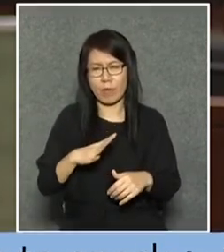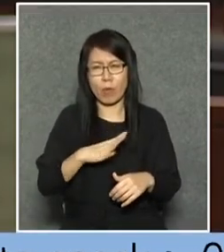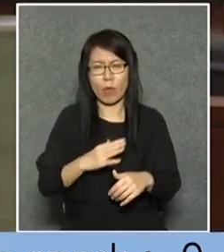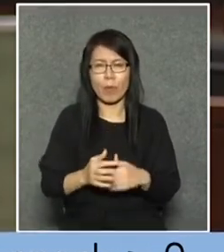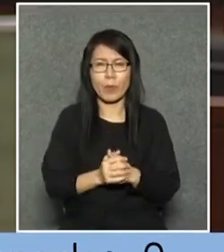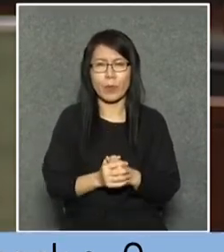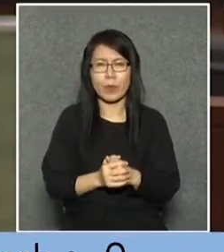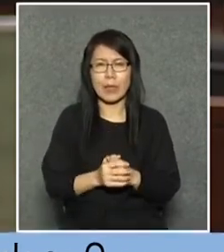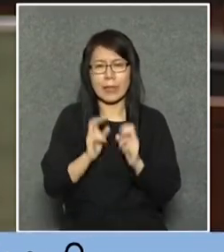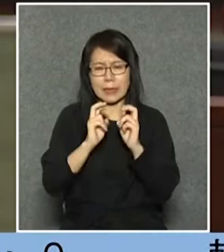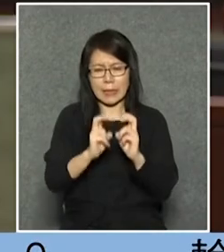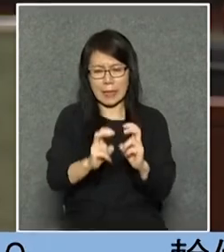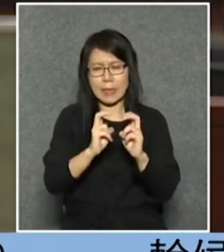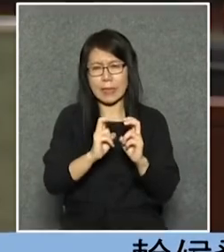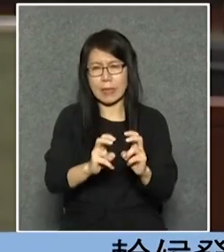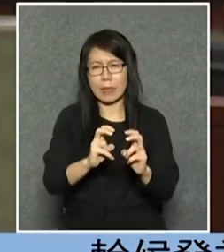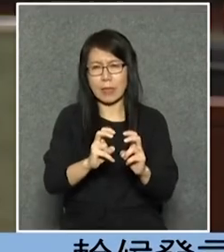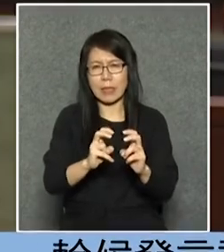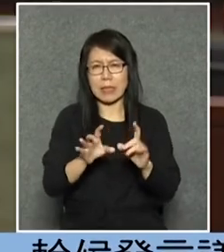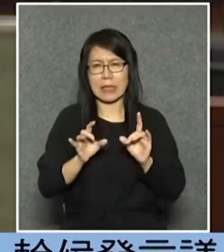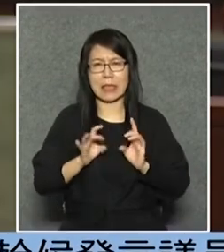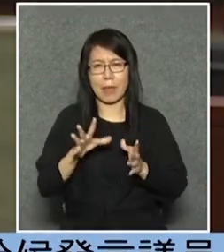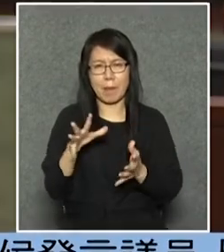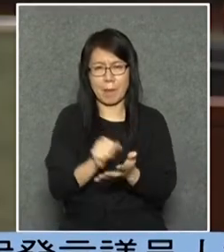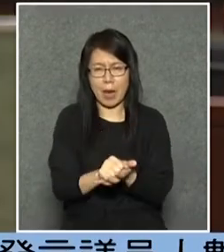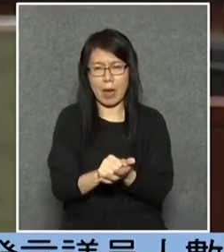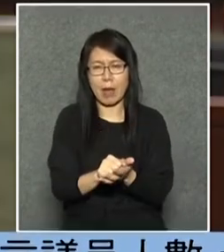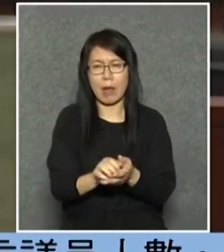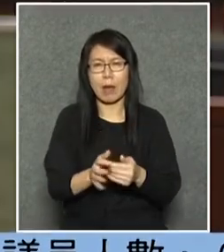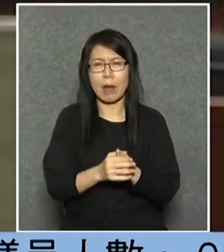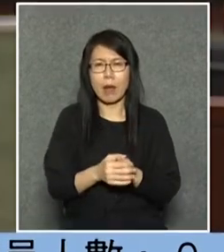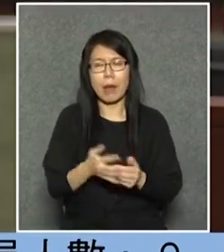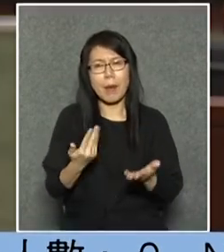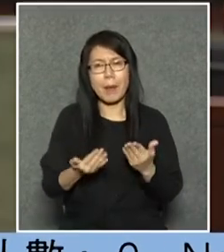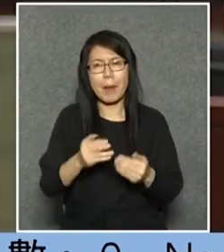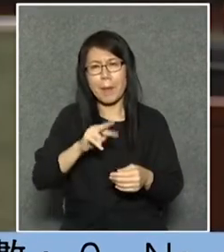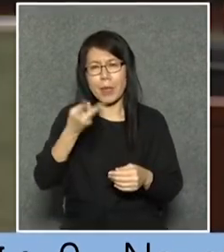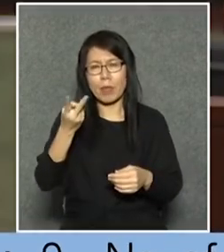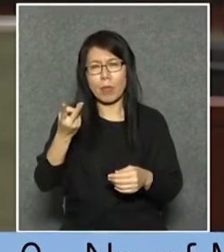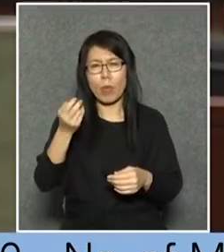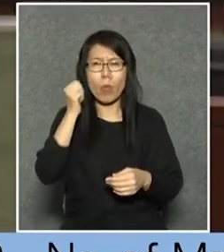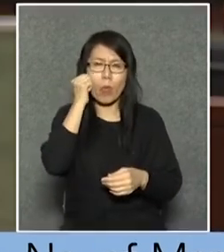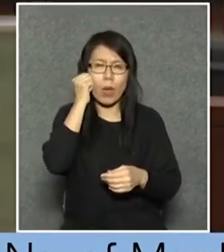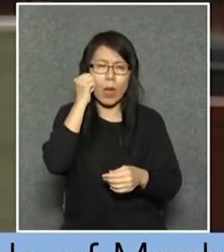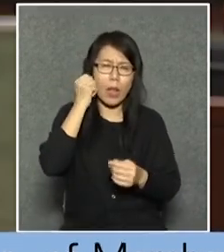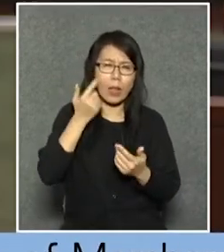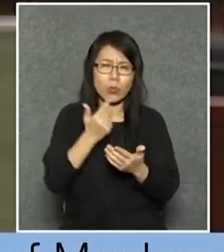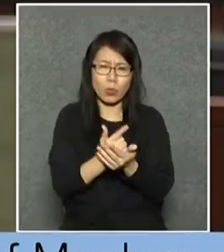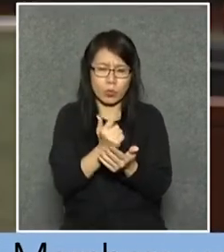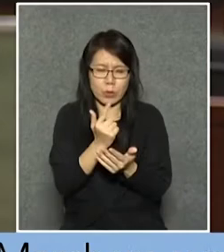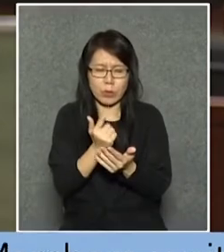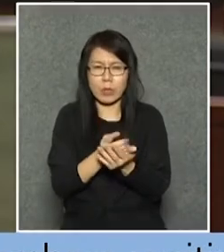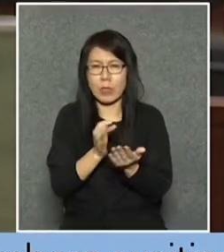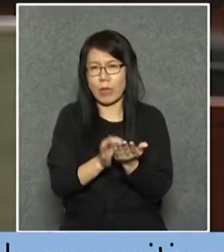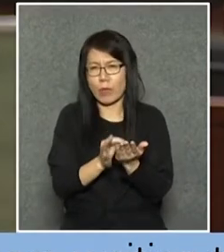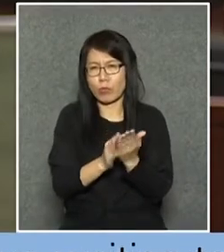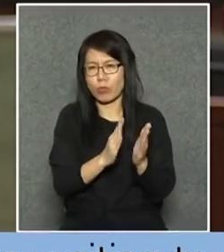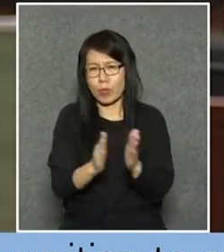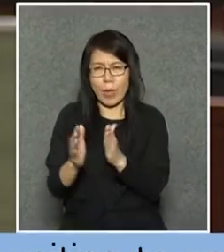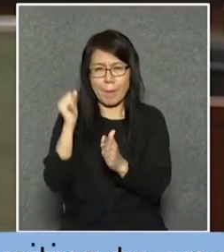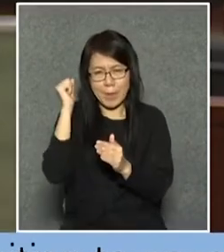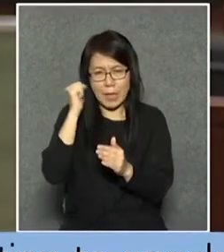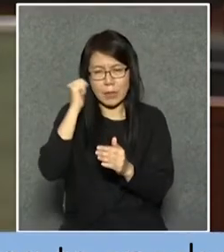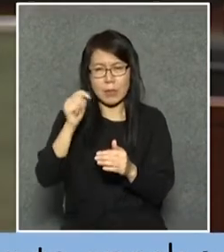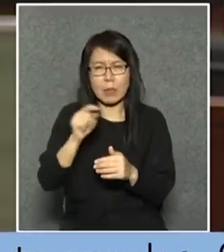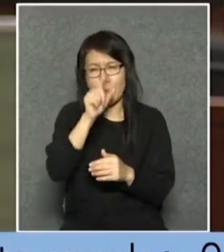我們的鐵路的私有是令到我們沒有辦法在這個關鍵的位置處理巴士的問題